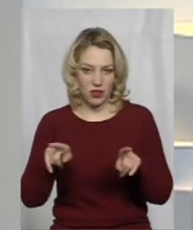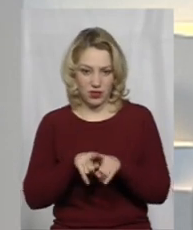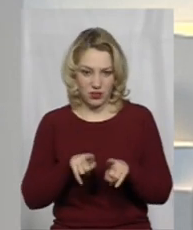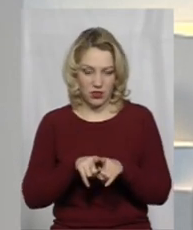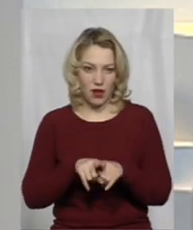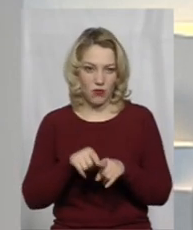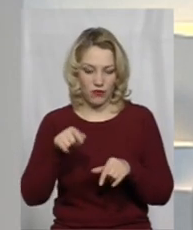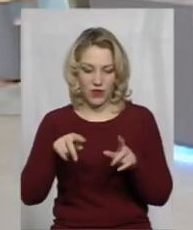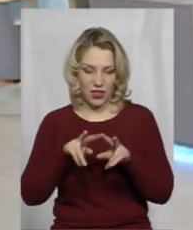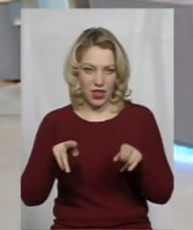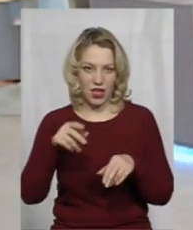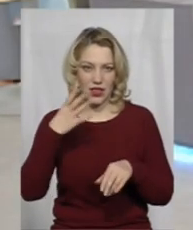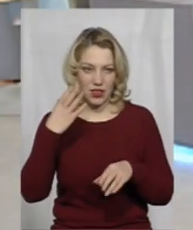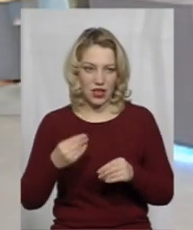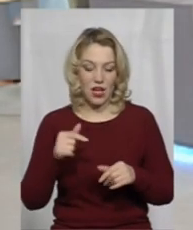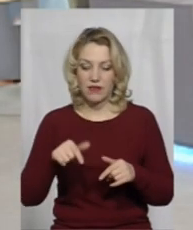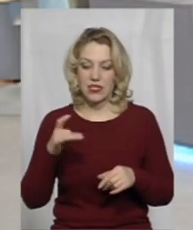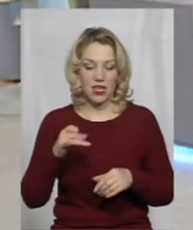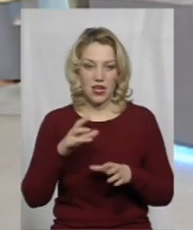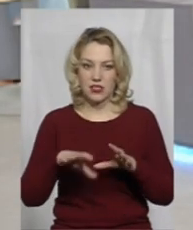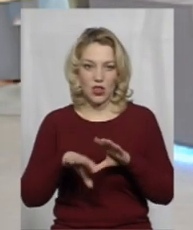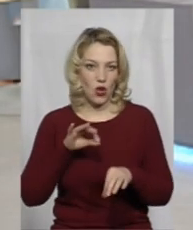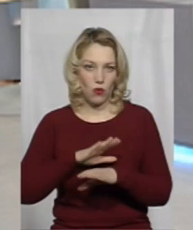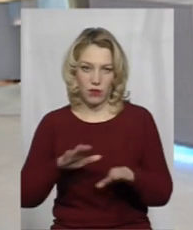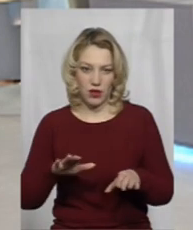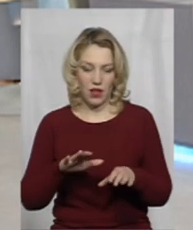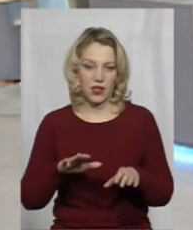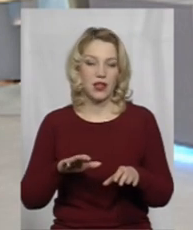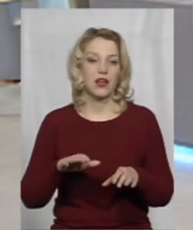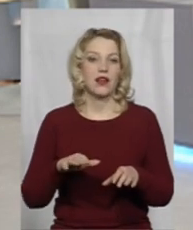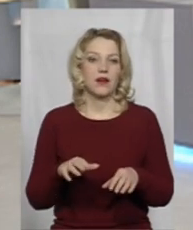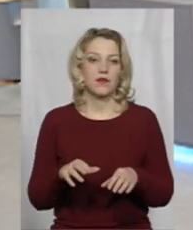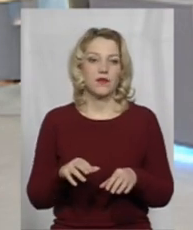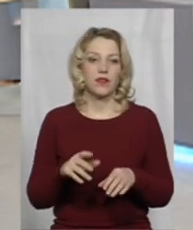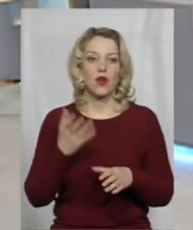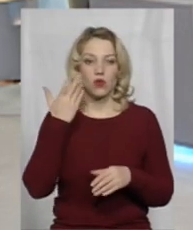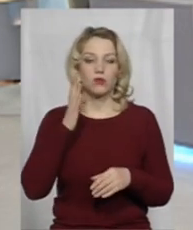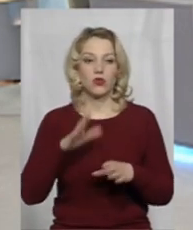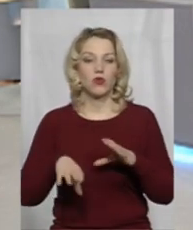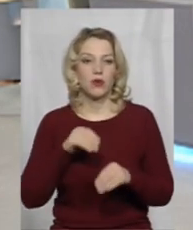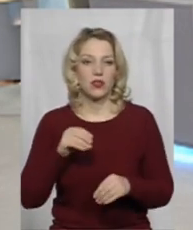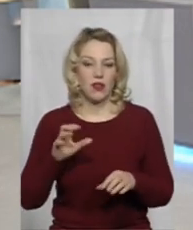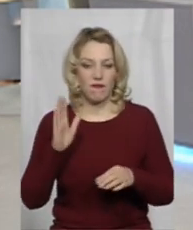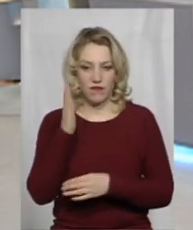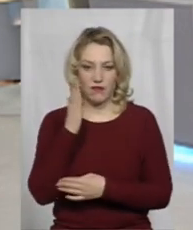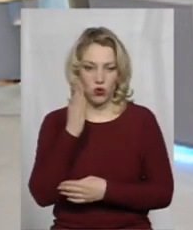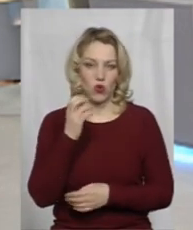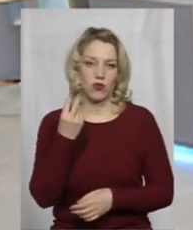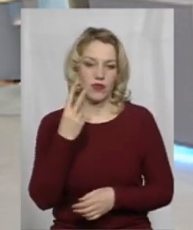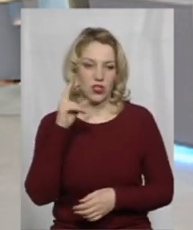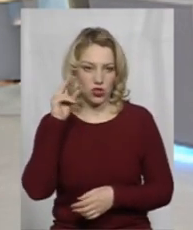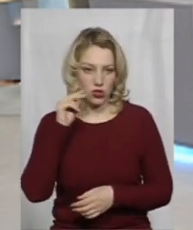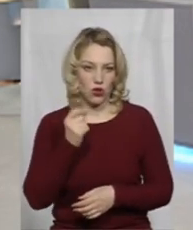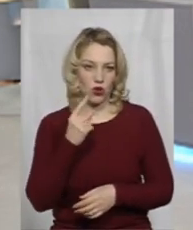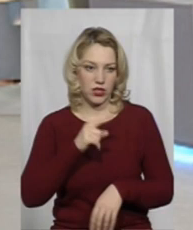Цього разу, сьогодні голову не обирали. А коли будете, пане Анатолій? Вівторок, 12 число, 11